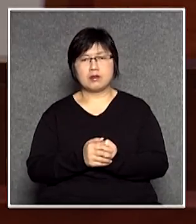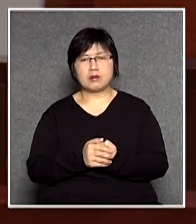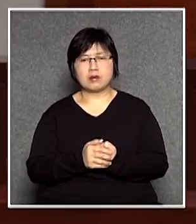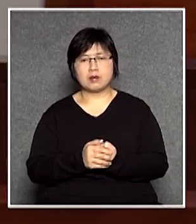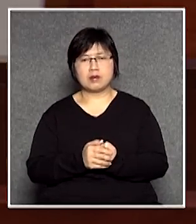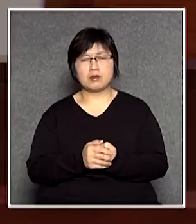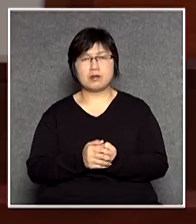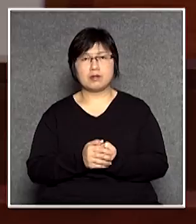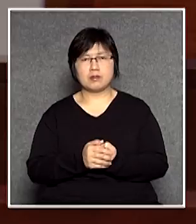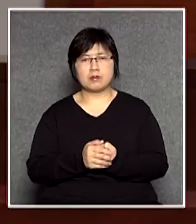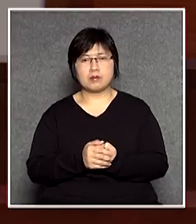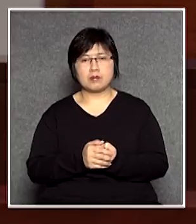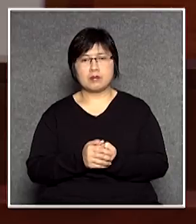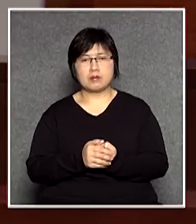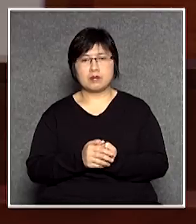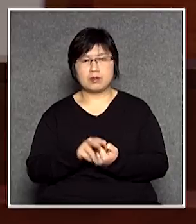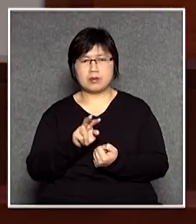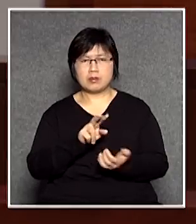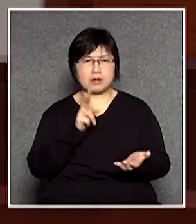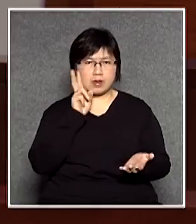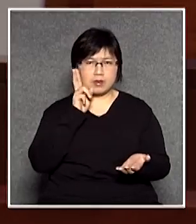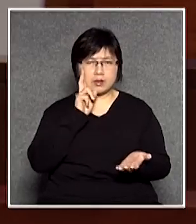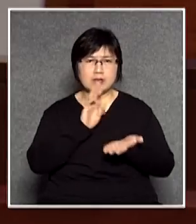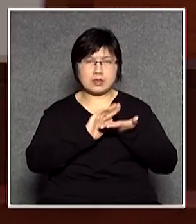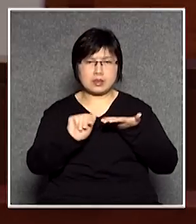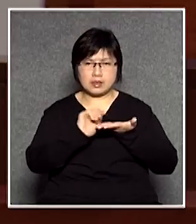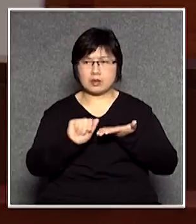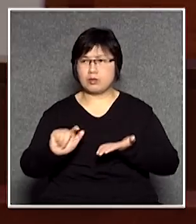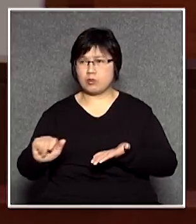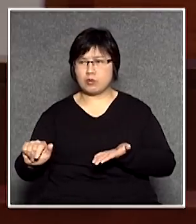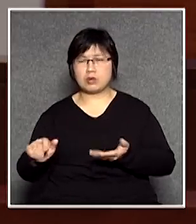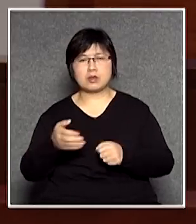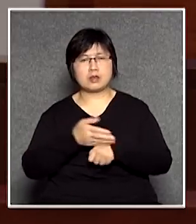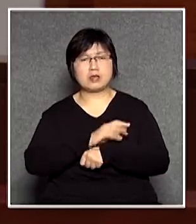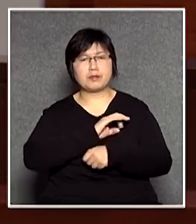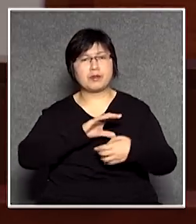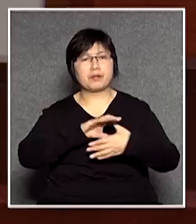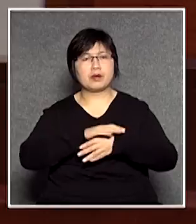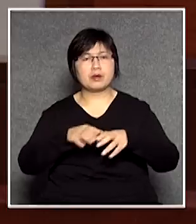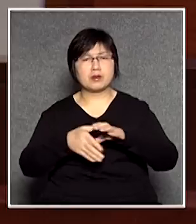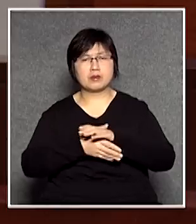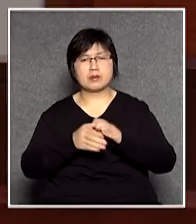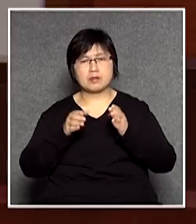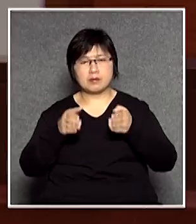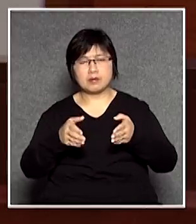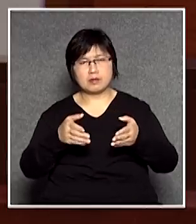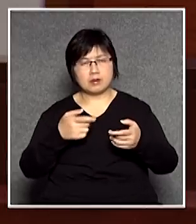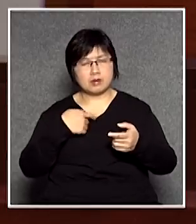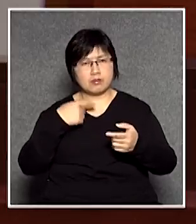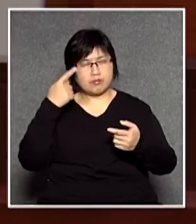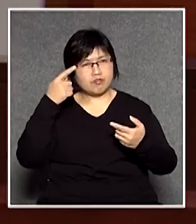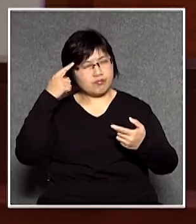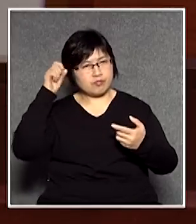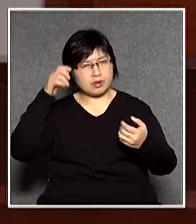你可以看到從這些例子這個潔淨和污衛是一個社會文化裡規範的相對概念但是